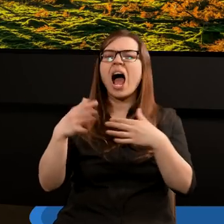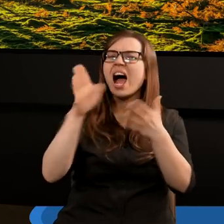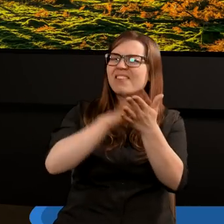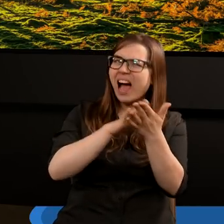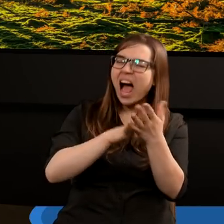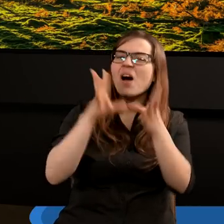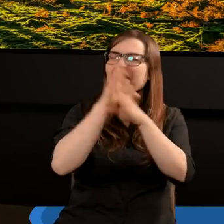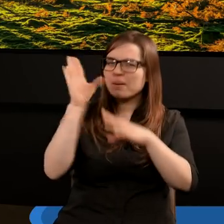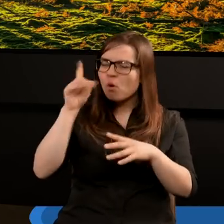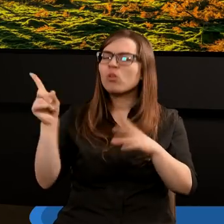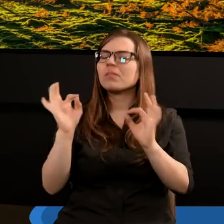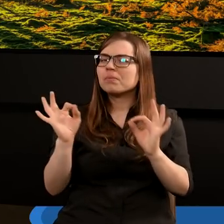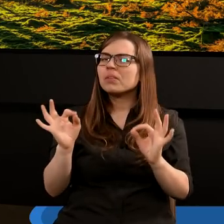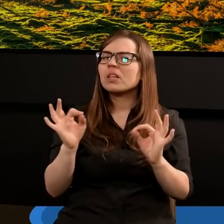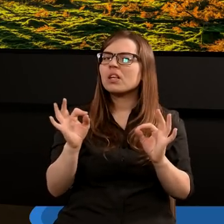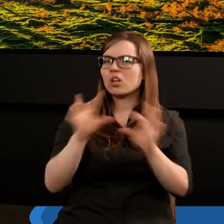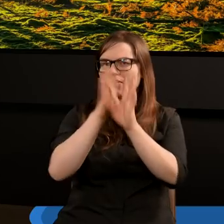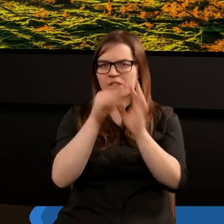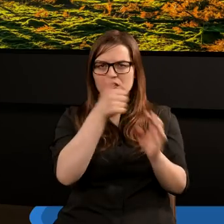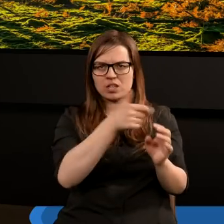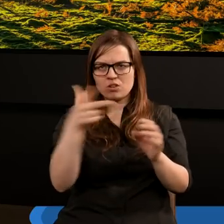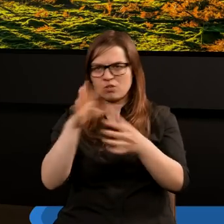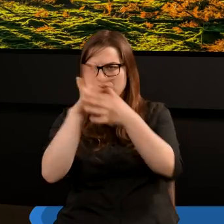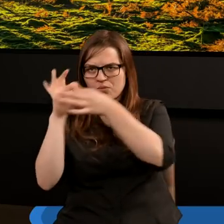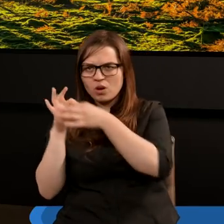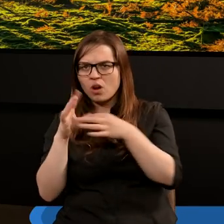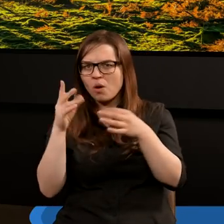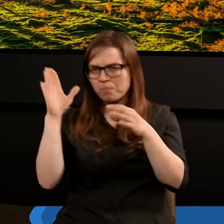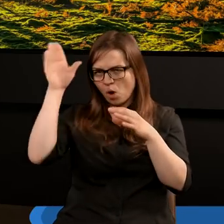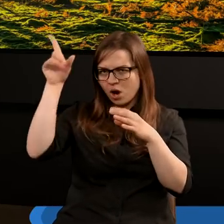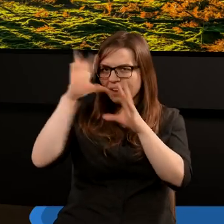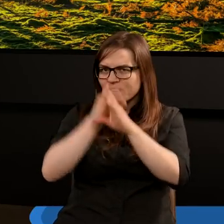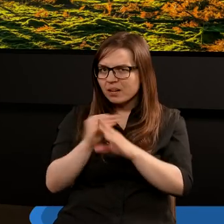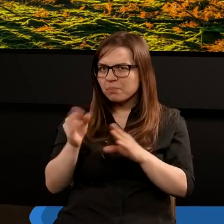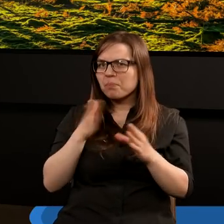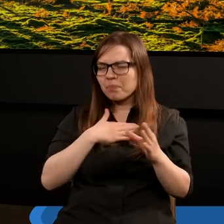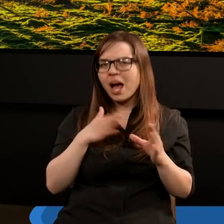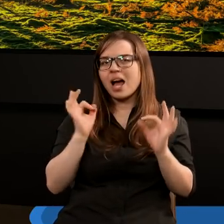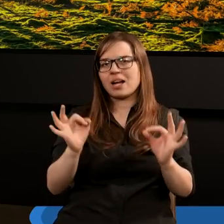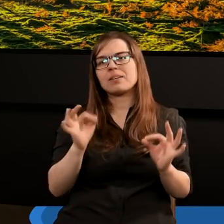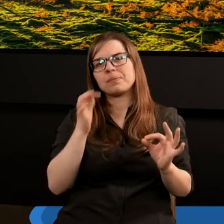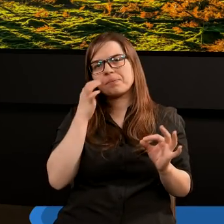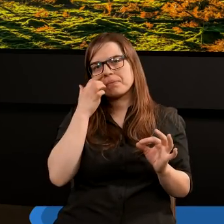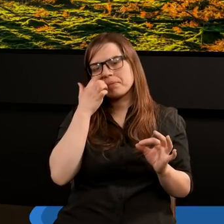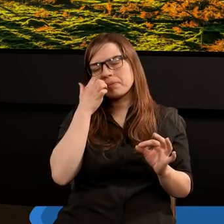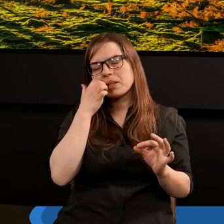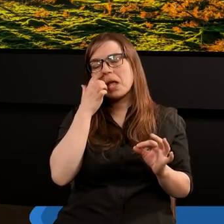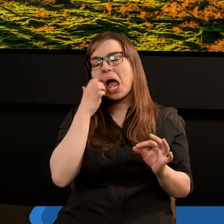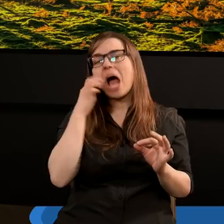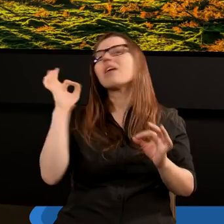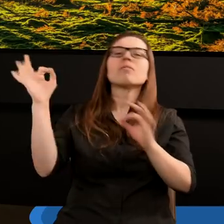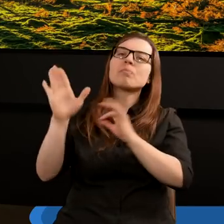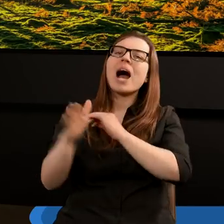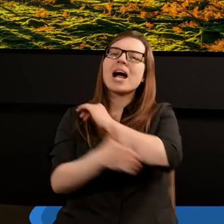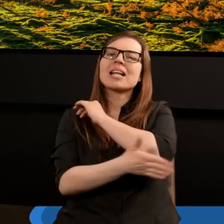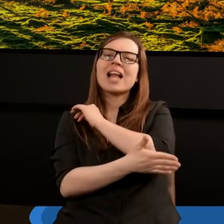chwale, mówiąc o uwielbieniu Pana Boga. Czy to wszystko jedno, jak wielbimy Pana Boga? Czy Pan Bóg ma określone zasady,